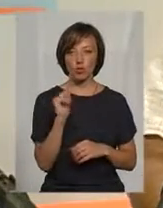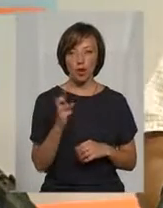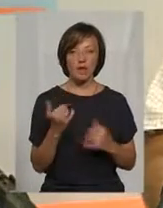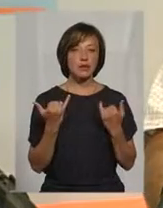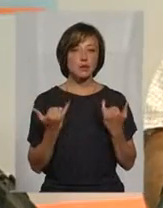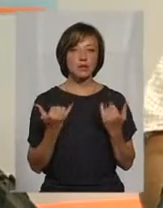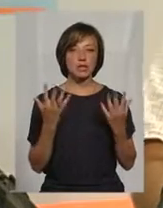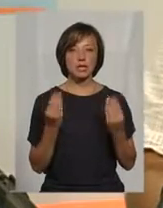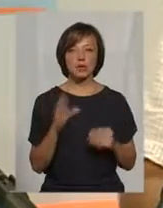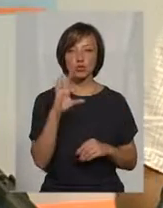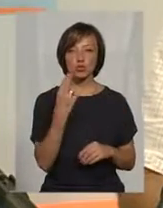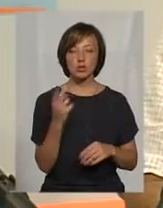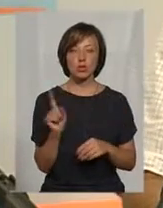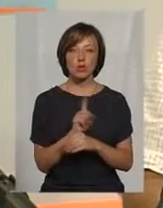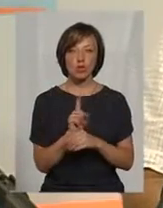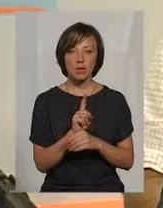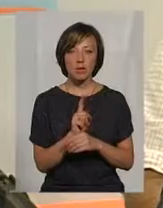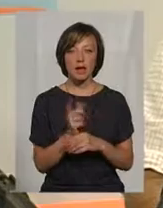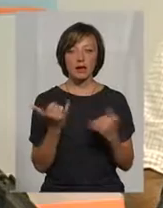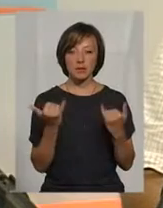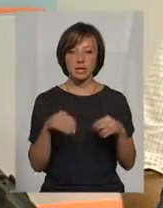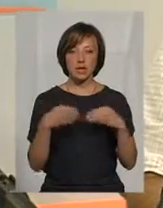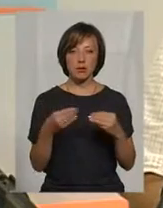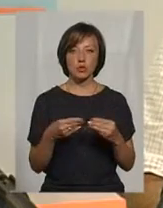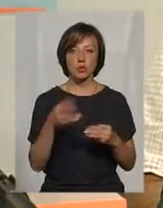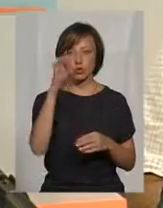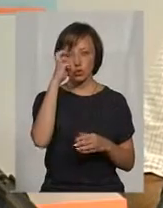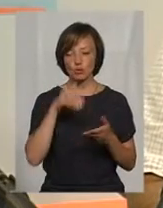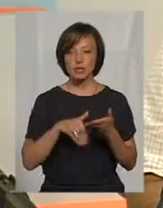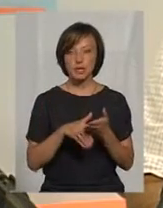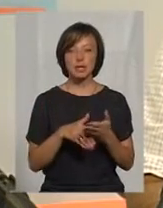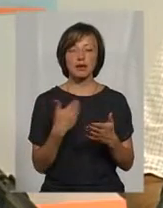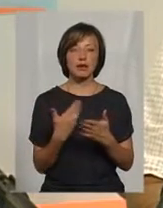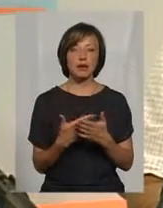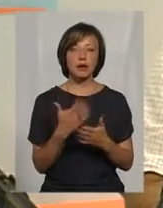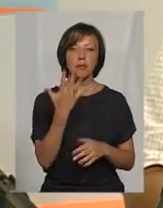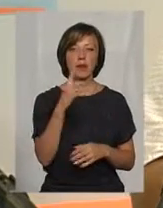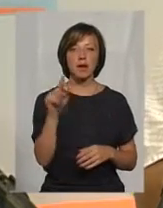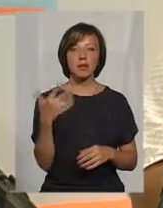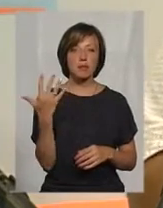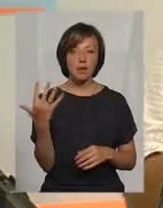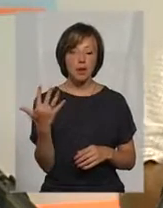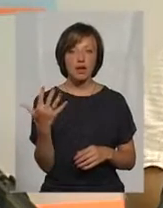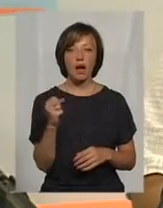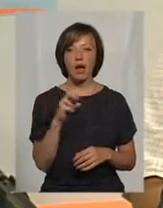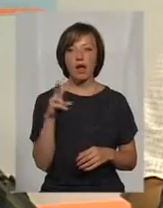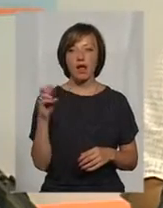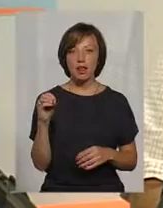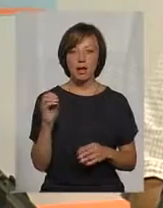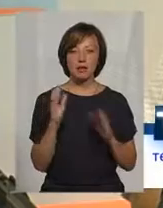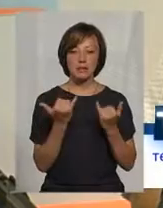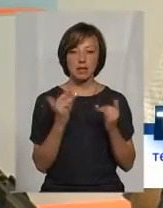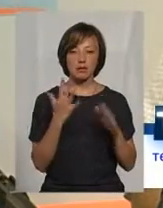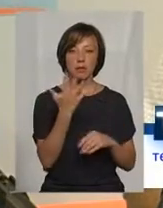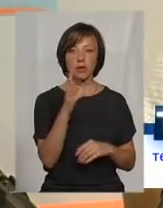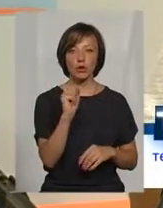соціальний норматив, за яким ми надаємо субсидію, він становить вже 5,5, а зараз буде становити 5